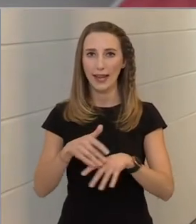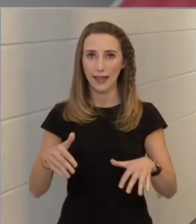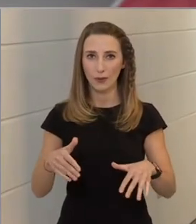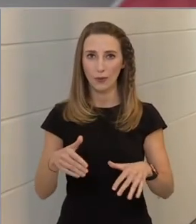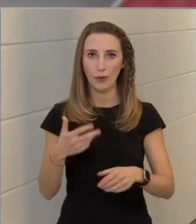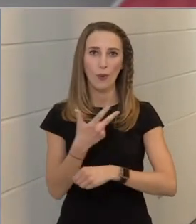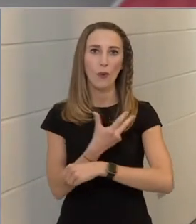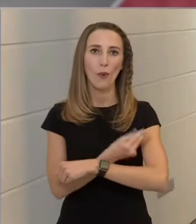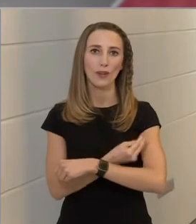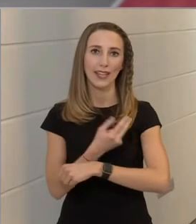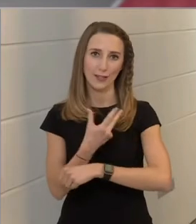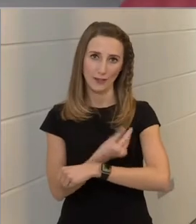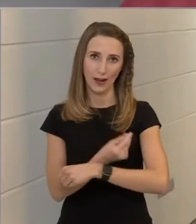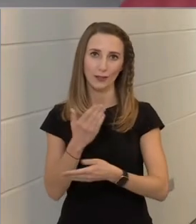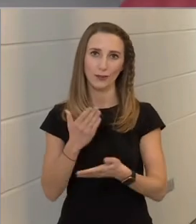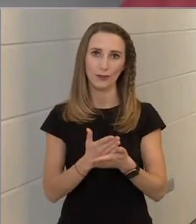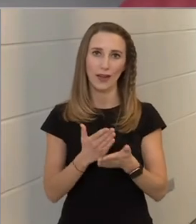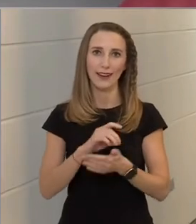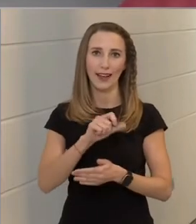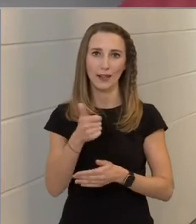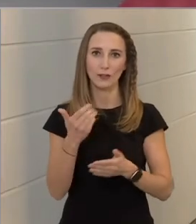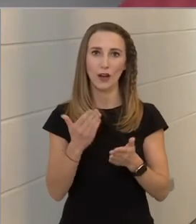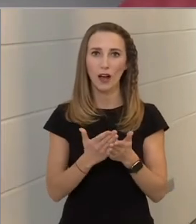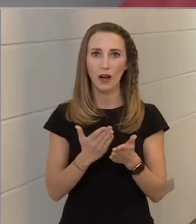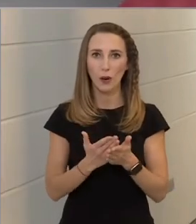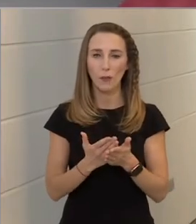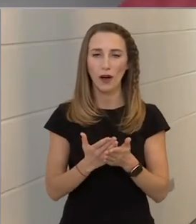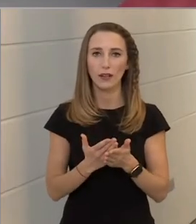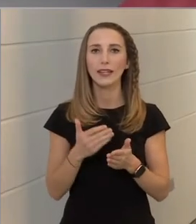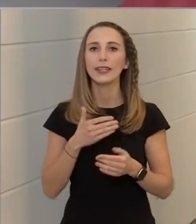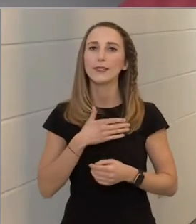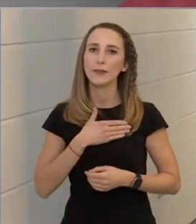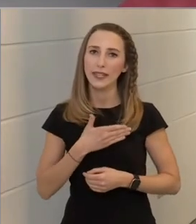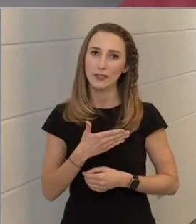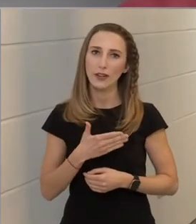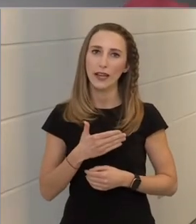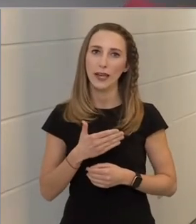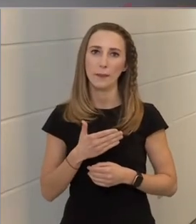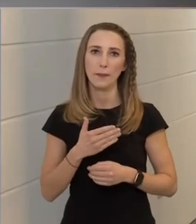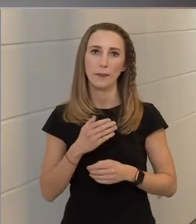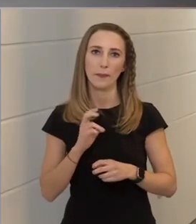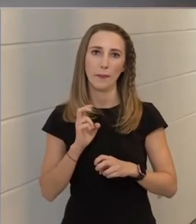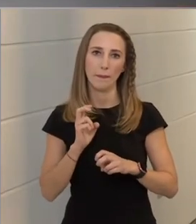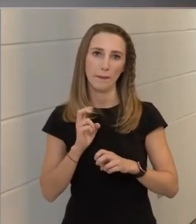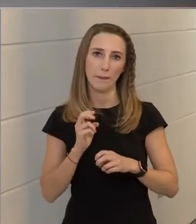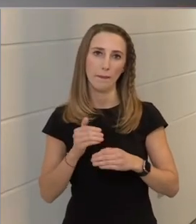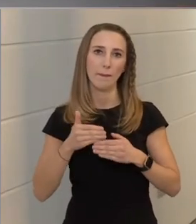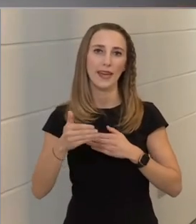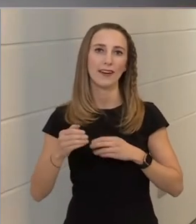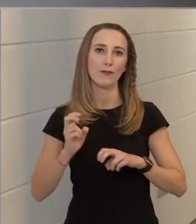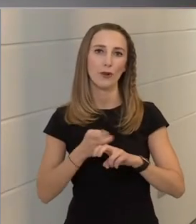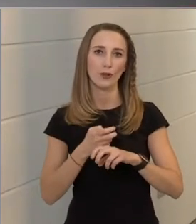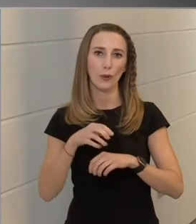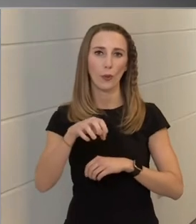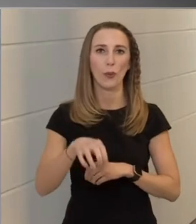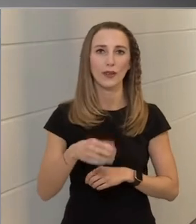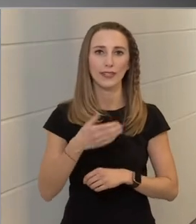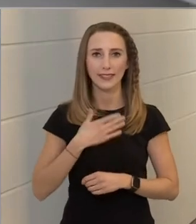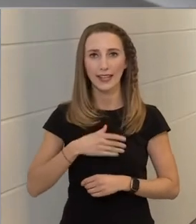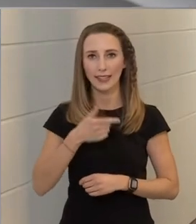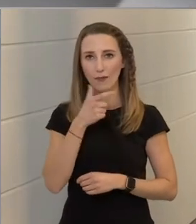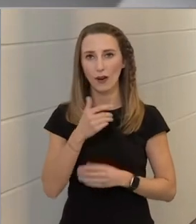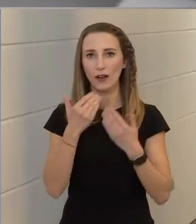oltást beadtunk már első alkalommal, ez mégiscsak egy mérföldkő, és ezért szerettem volna